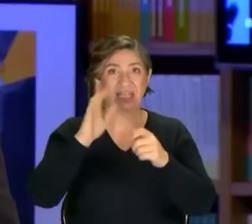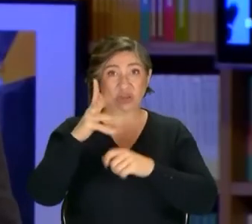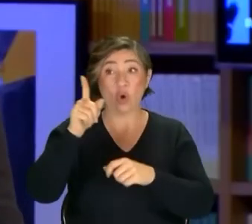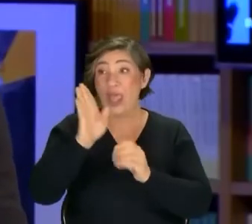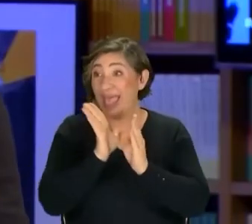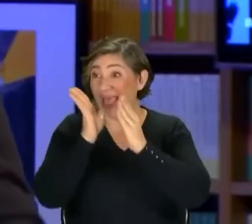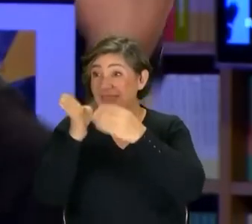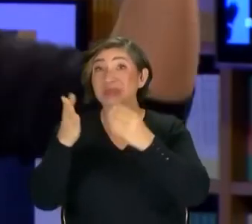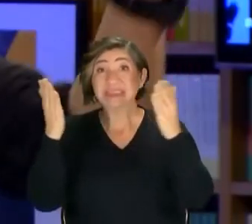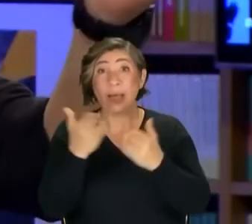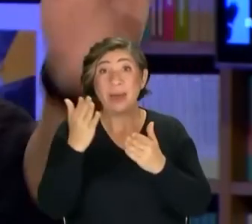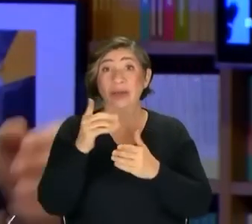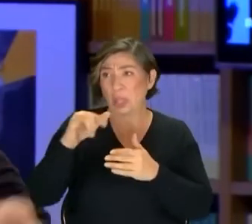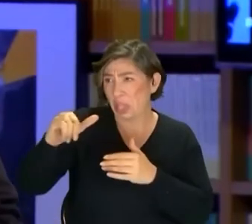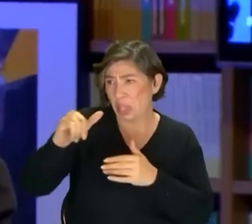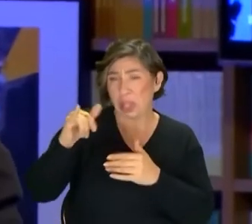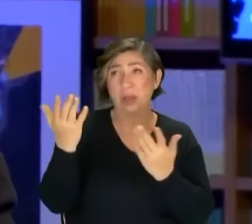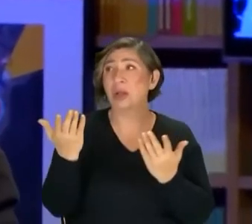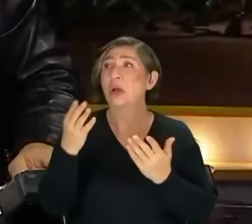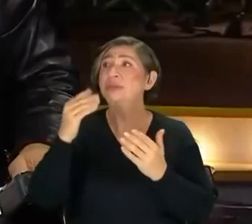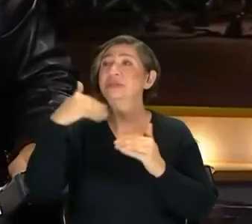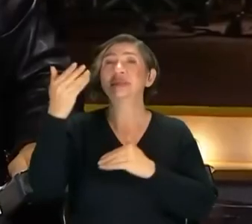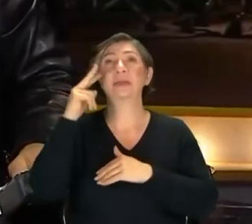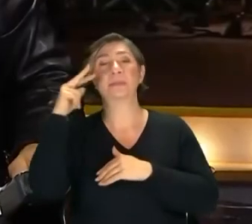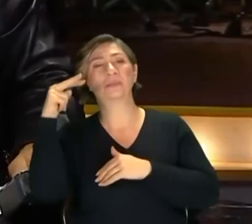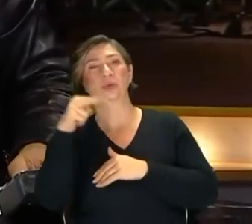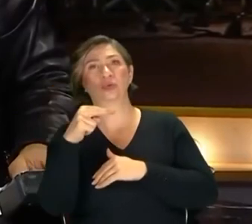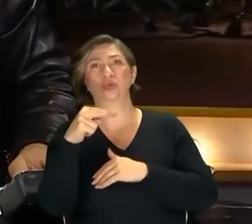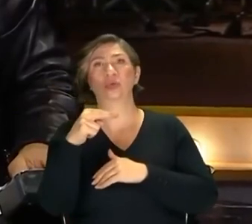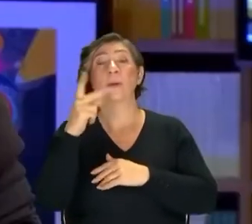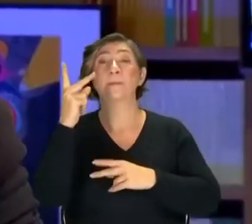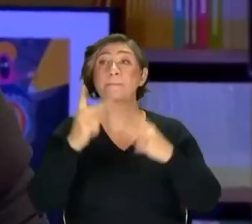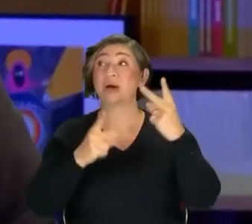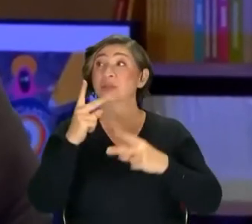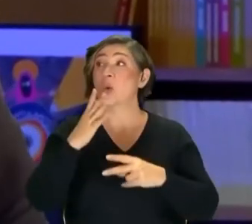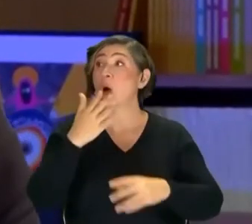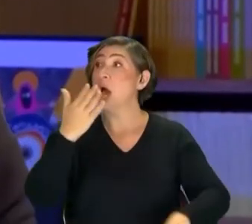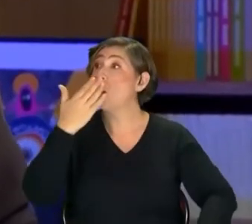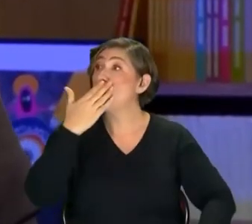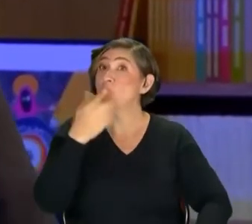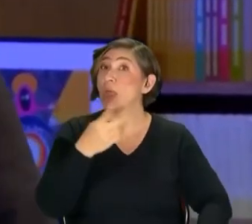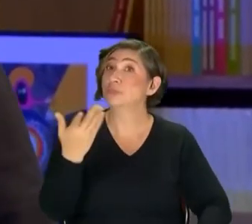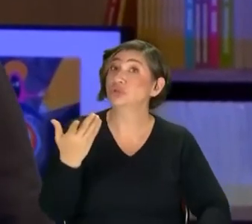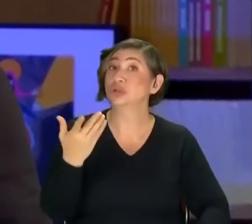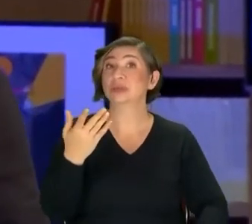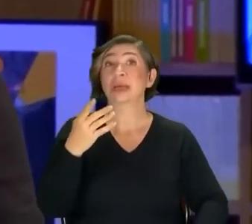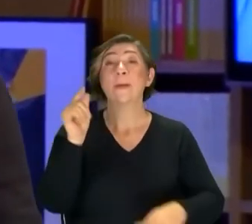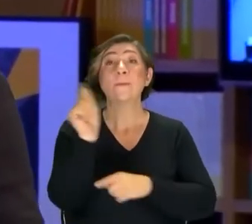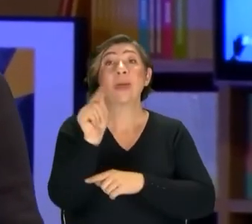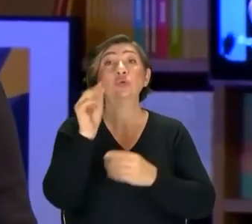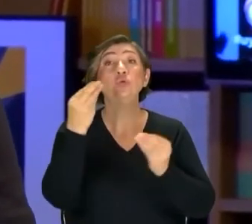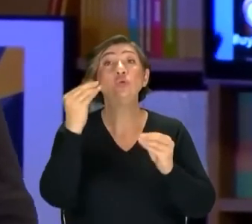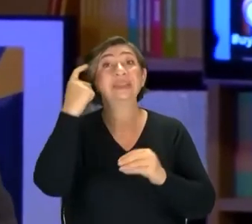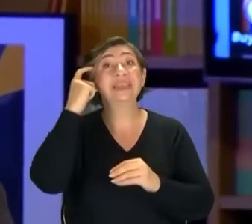Oraya gittiğimiz zaman bile şu kadarcık bir yol halbuki. Böyle dışarıdan bakıyorsun yaptığın işlere ve bazen ha bu neymiş diyorsun. Çünkü memur